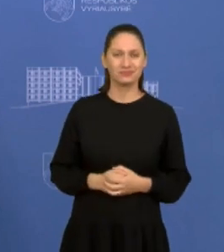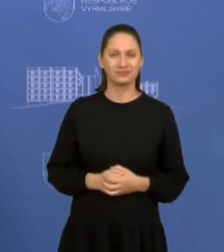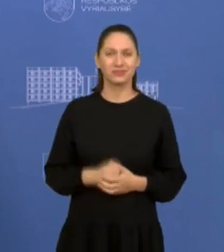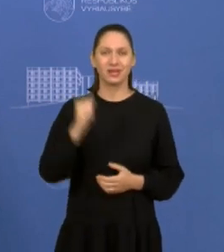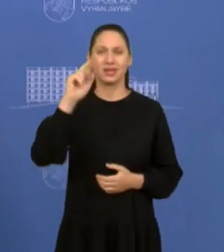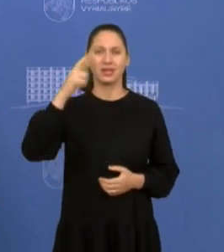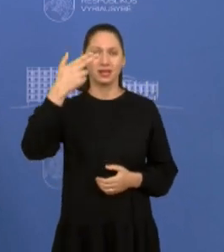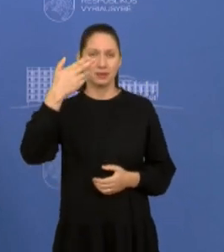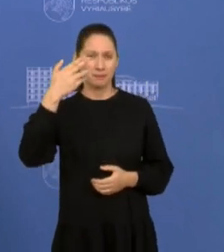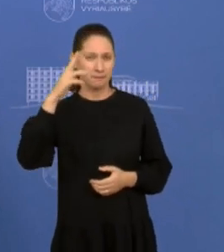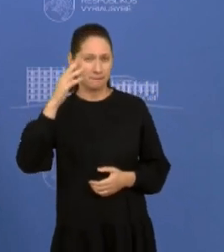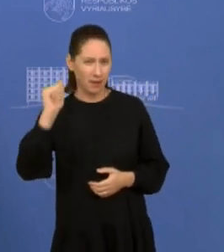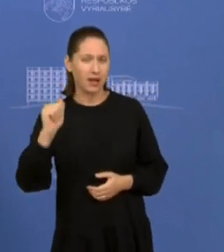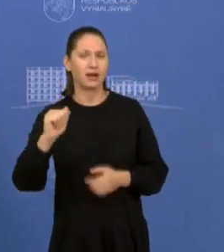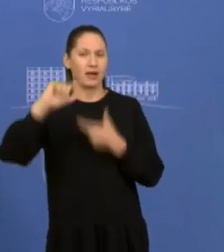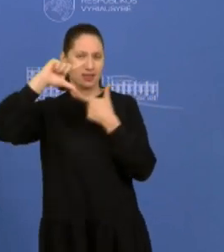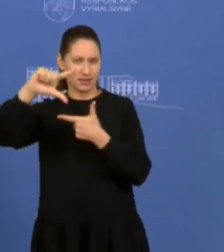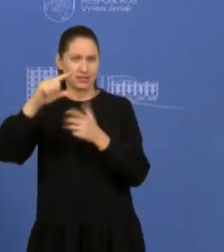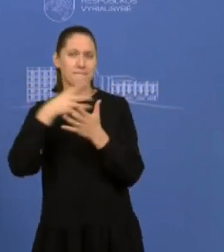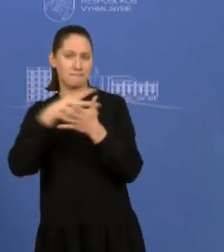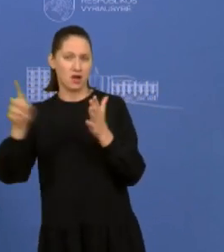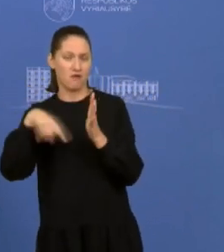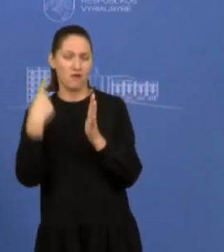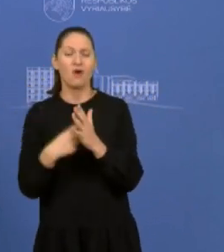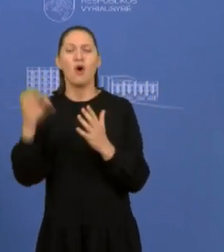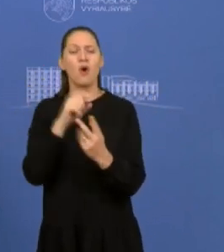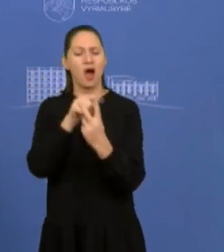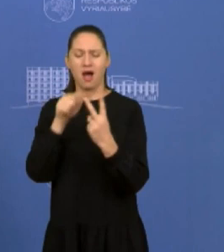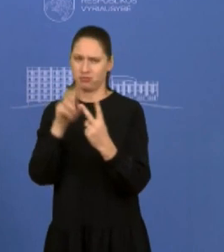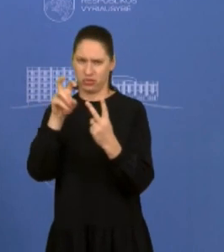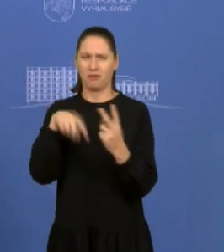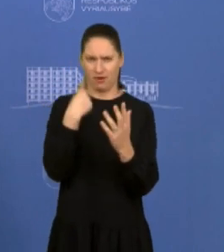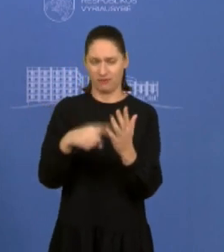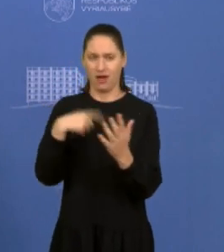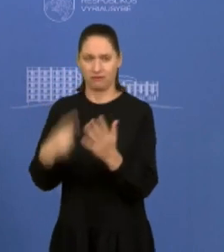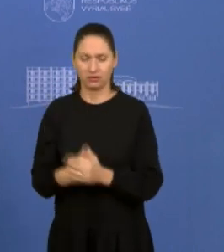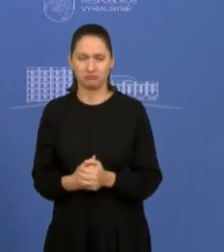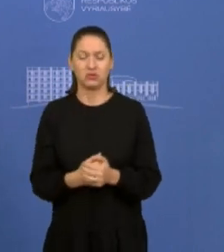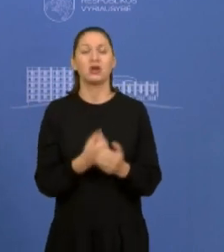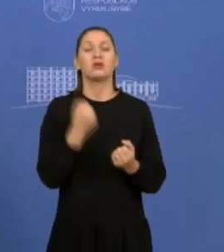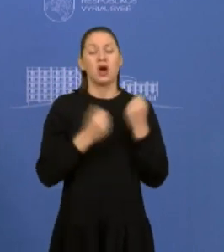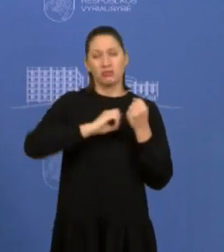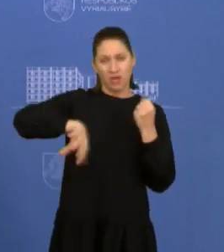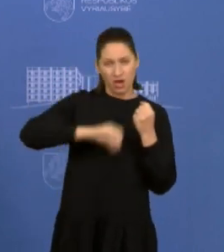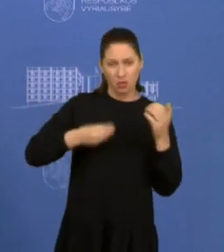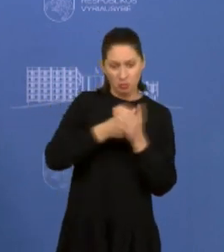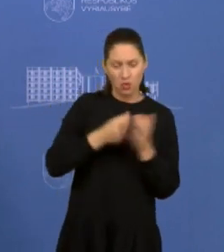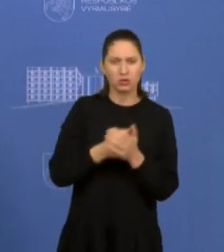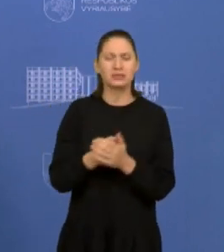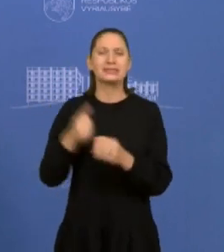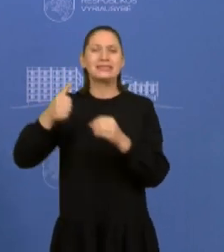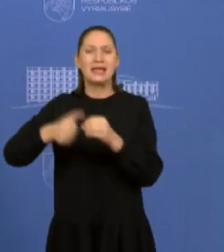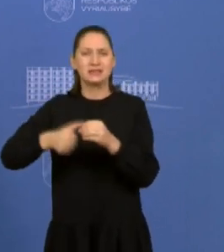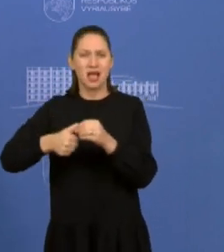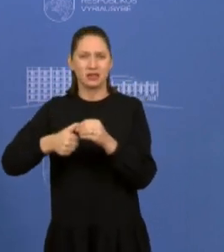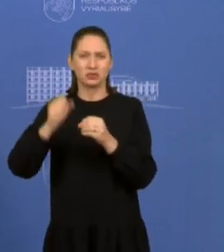Irmaj, Anauskaitė, LRT panorama, tai aš kaip tik apie tuos abu bendrą klausimą turiu. Kodėl kartu su taršos mokesčiai ir tas dizelino akcizo